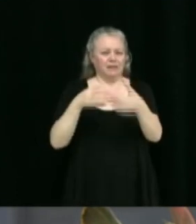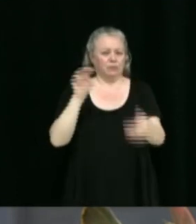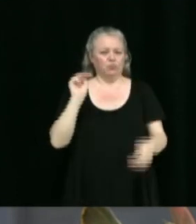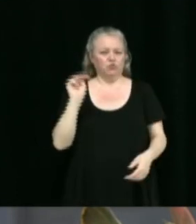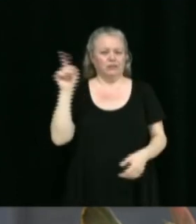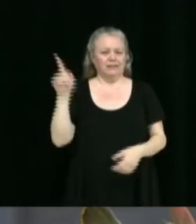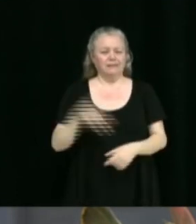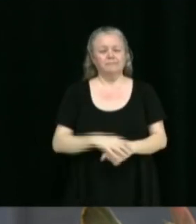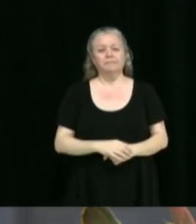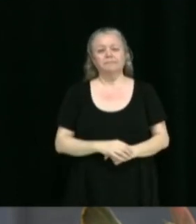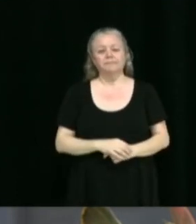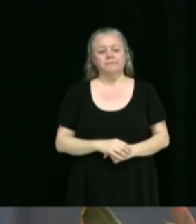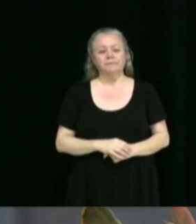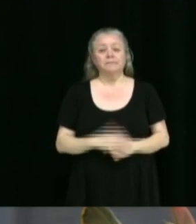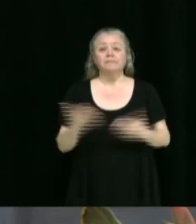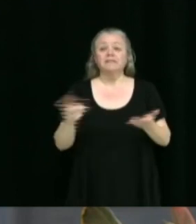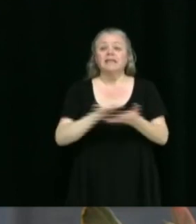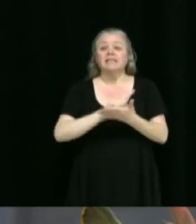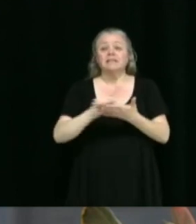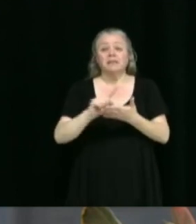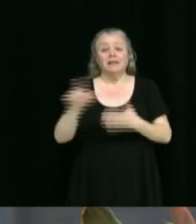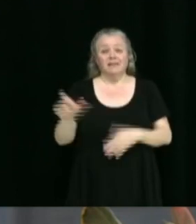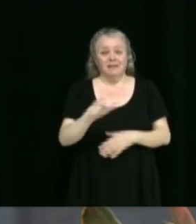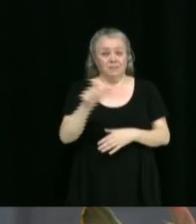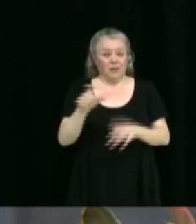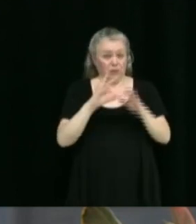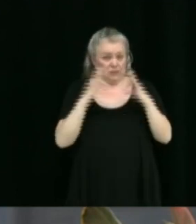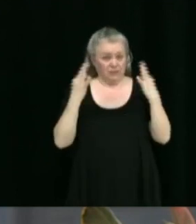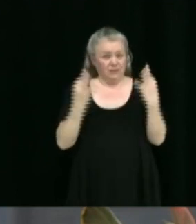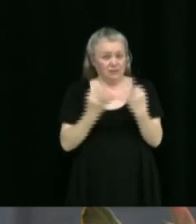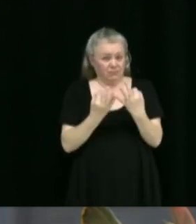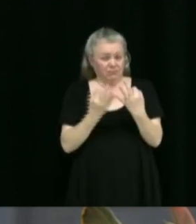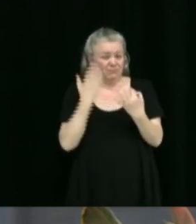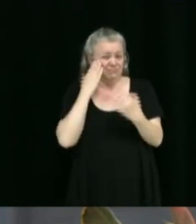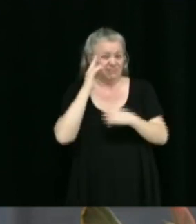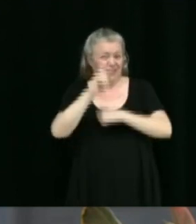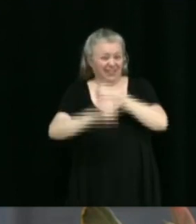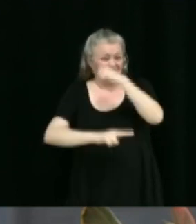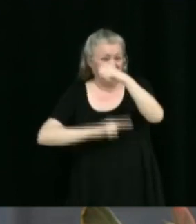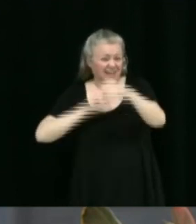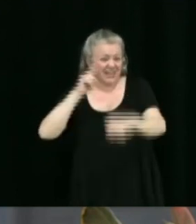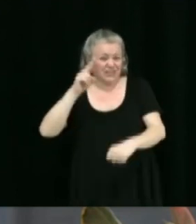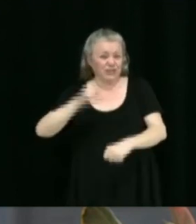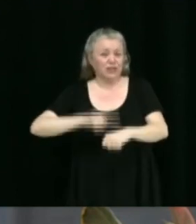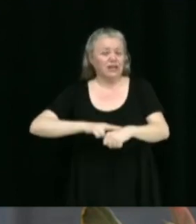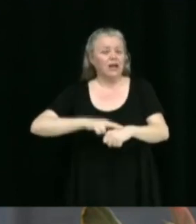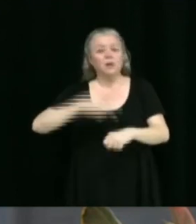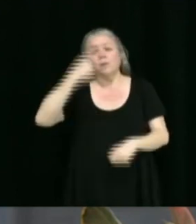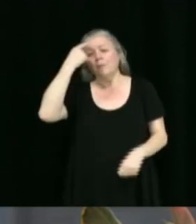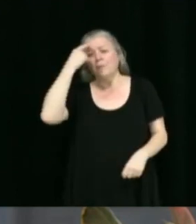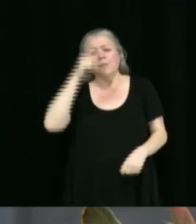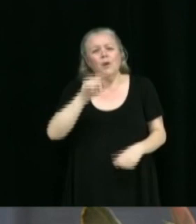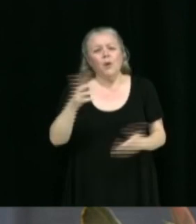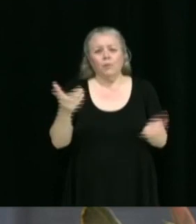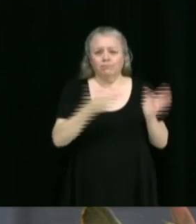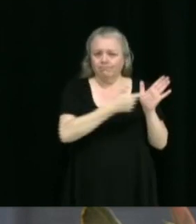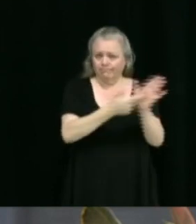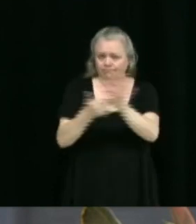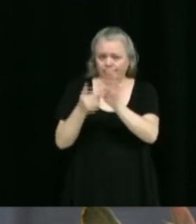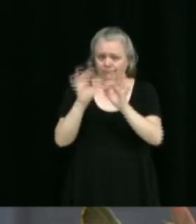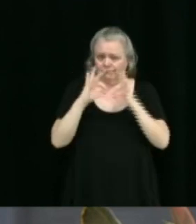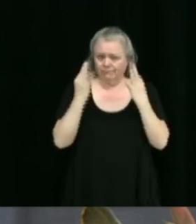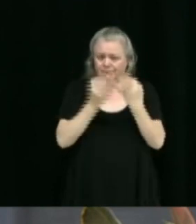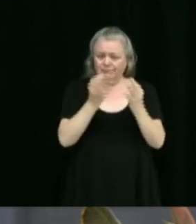attendu que la Semaine québécoise des familles ait d'envergure nationale et qu'elle souligne l'importance de la famille. En